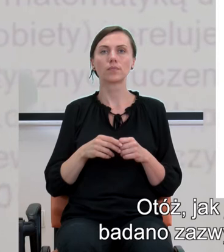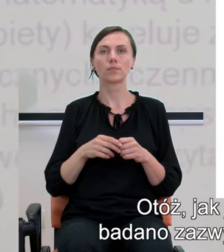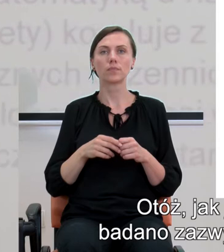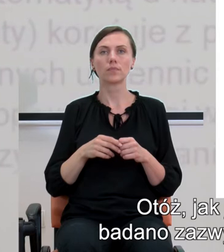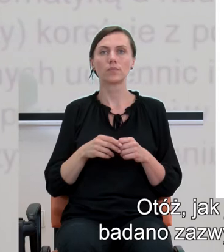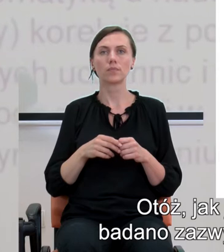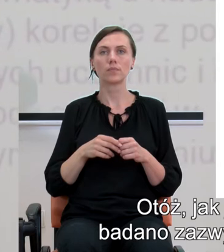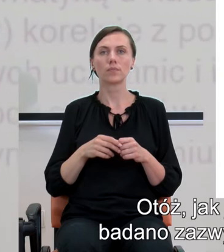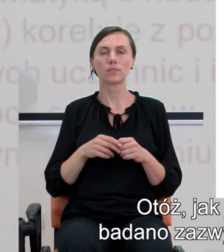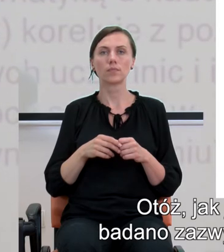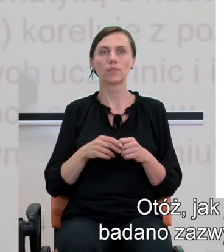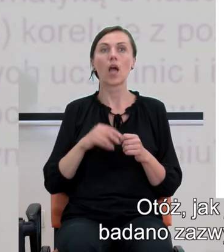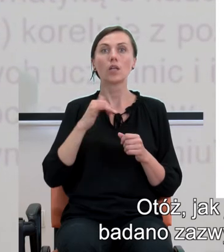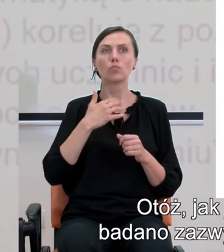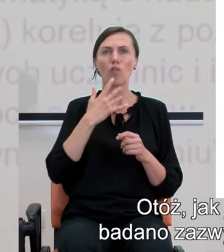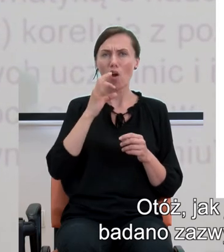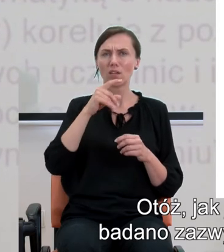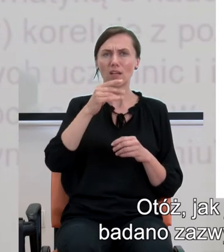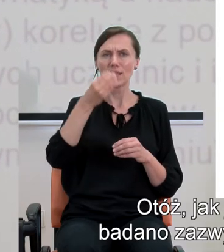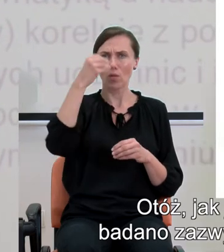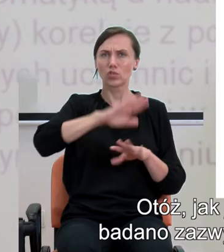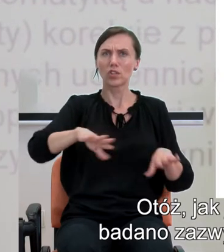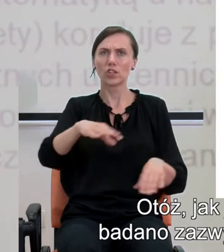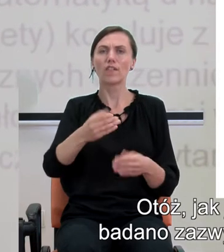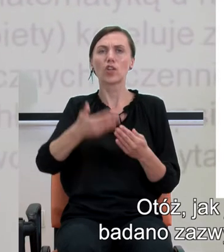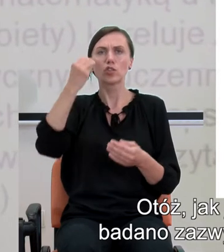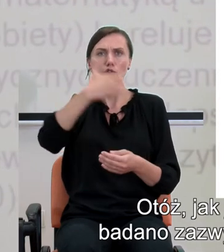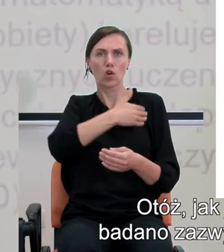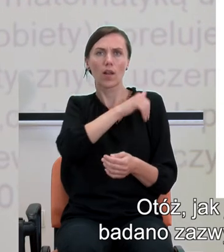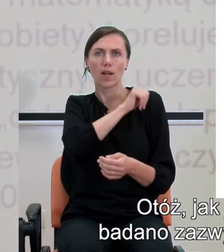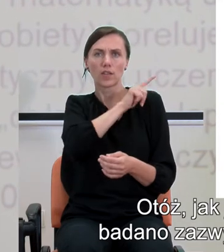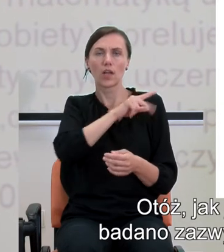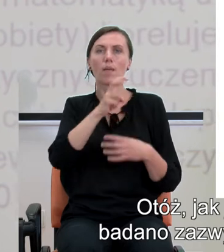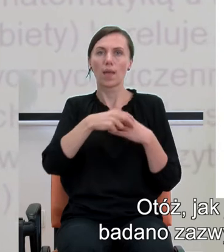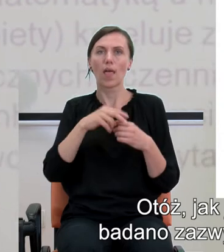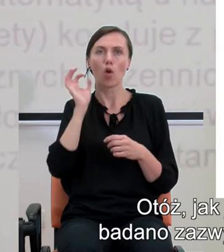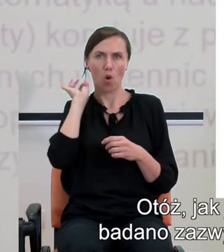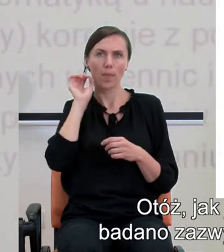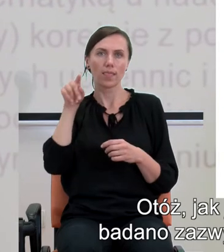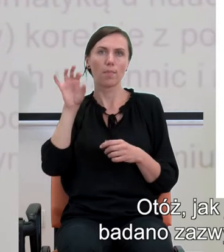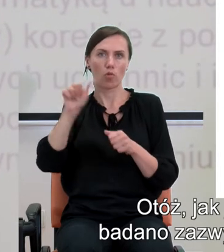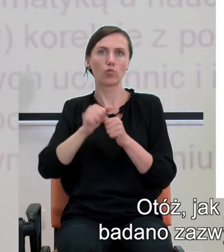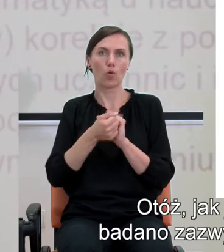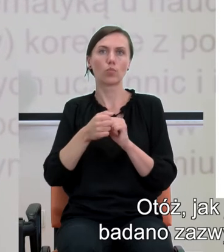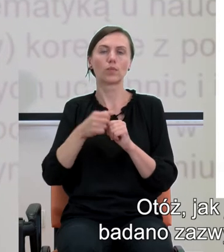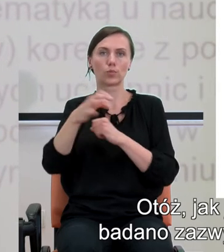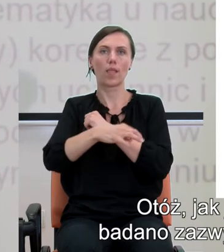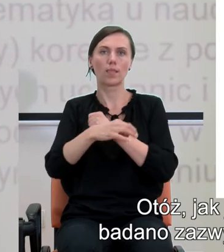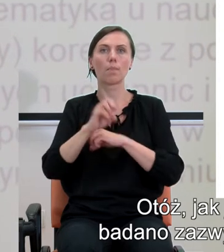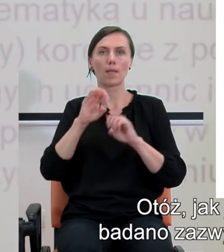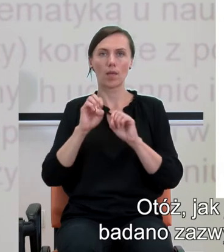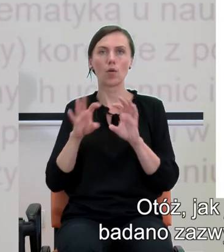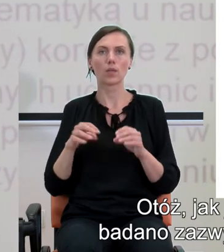Otóż, już mówimy, w nauczaniu wczesnoszkolnym badano zazwyczaj kobiety, które to,